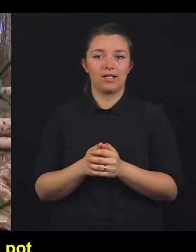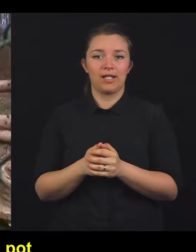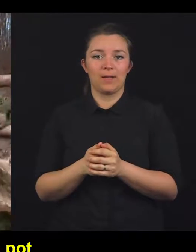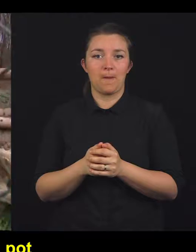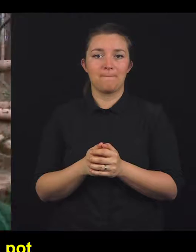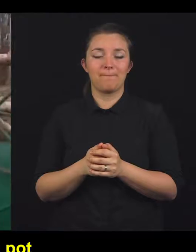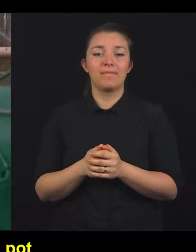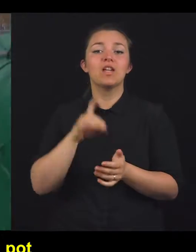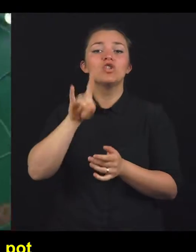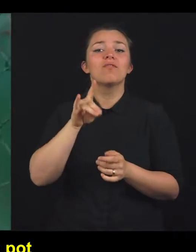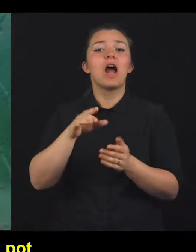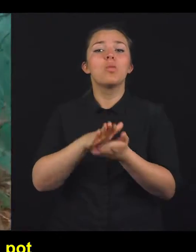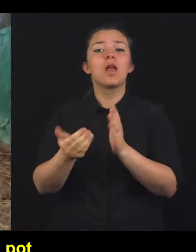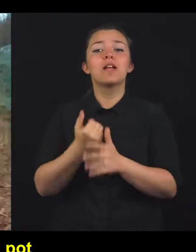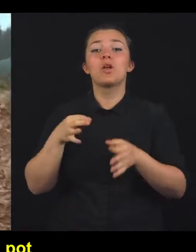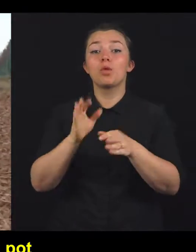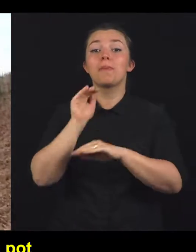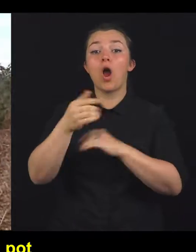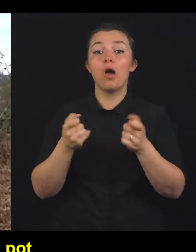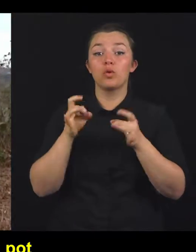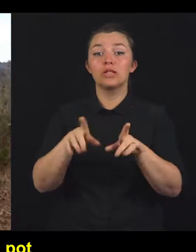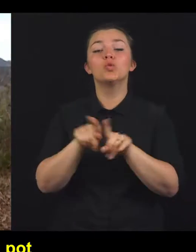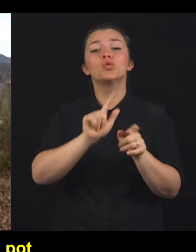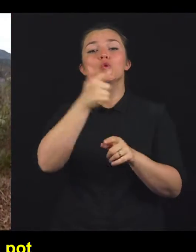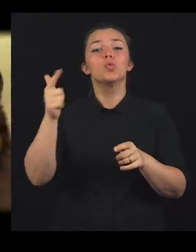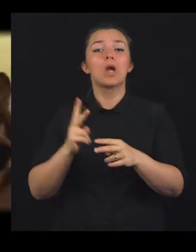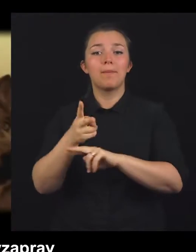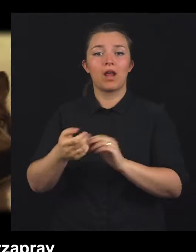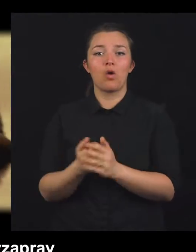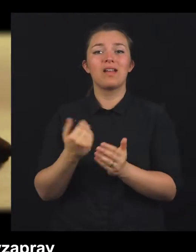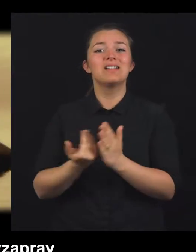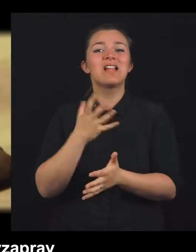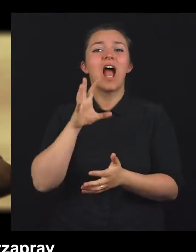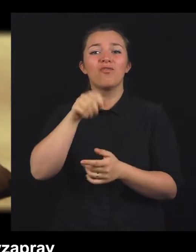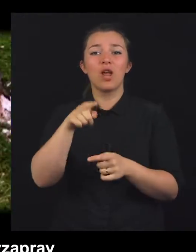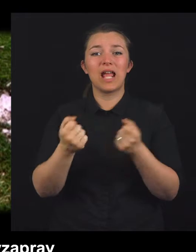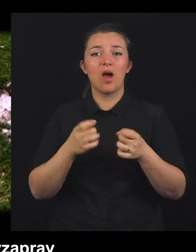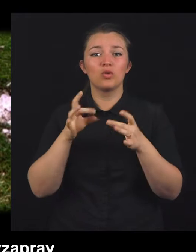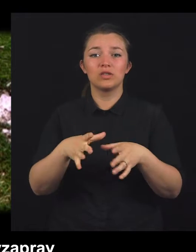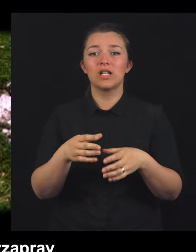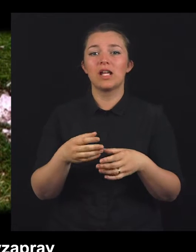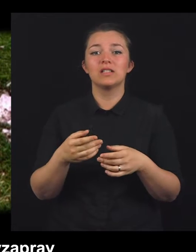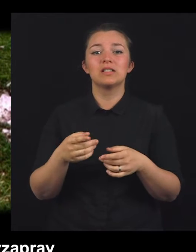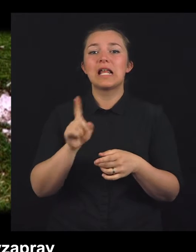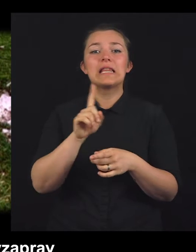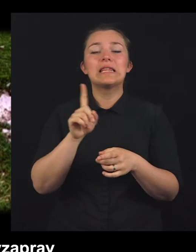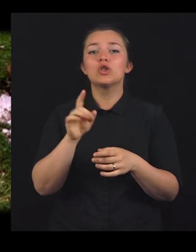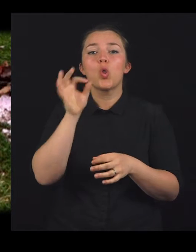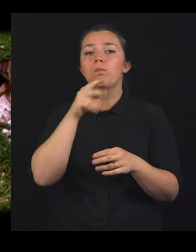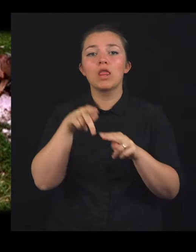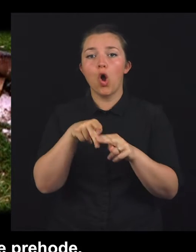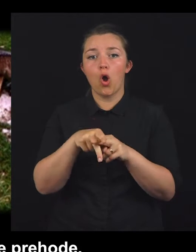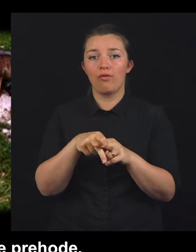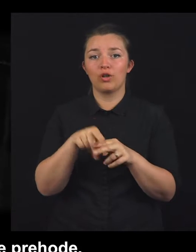Živali pa uporabljajo za pot preka avtocest tudi druge prehode. Za volka te avtoceste so prakšno benovirne.